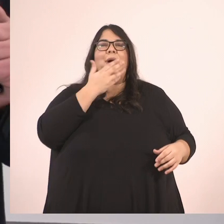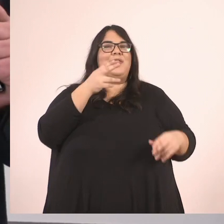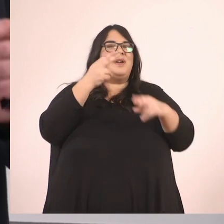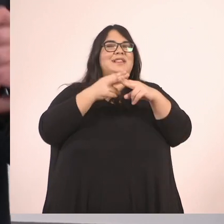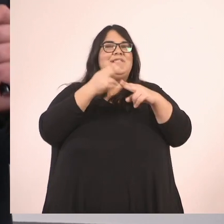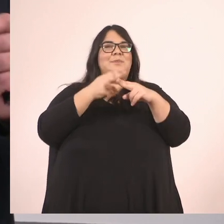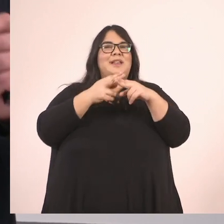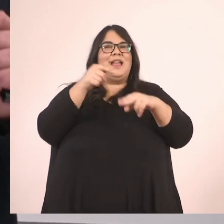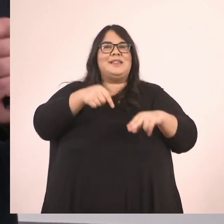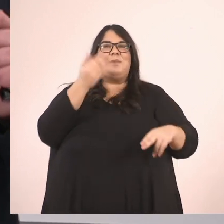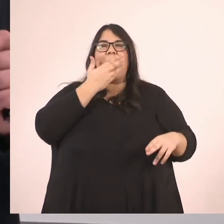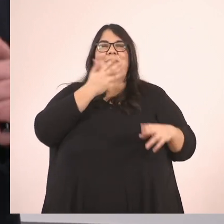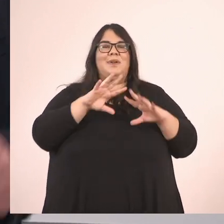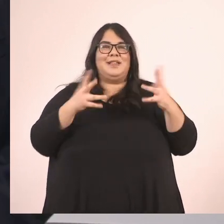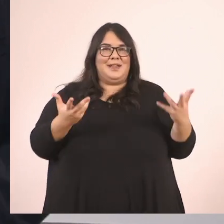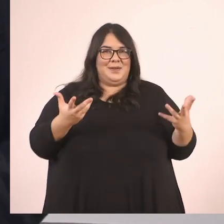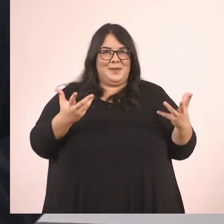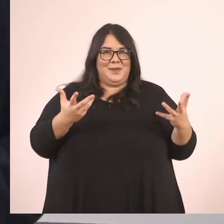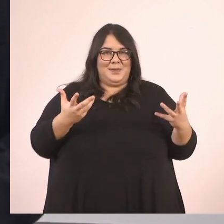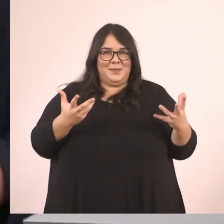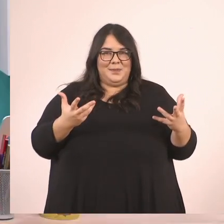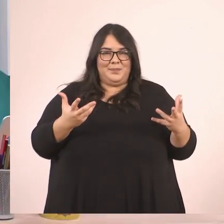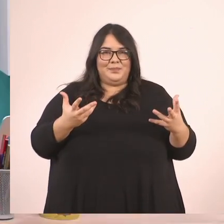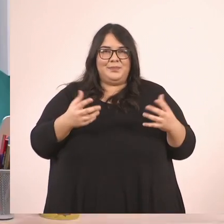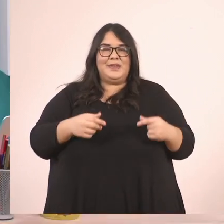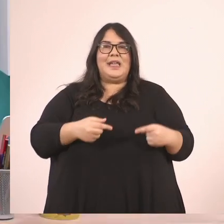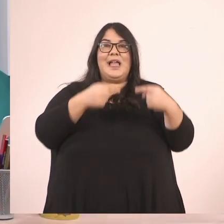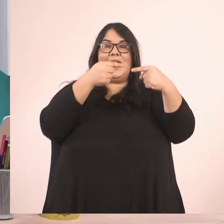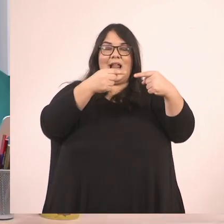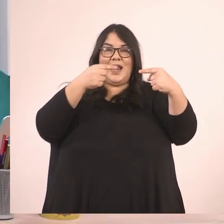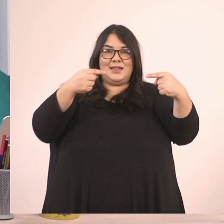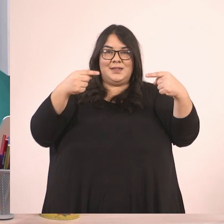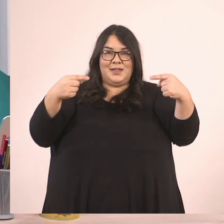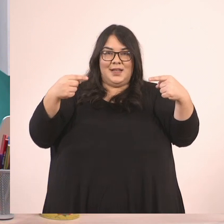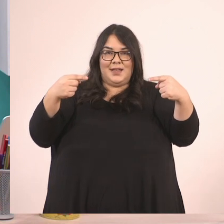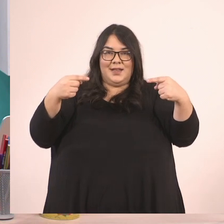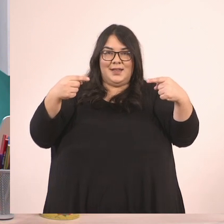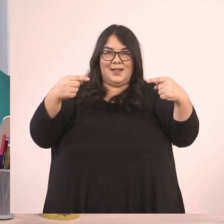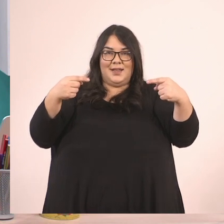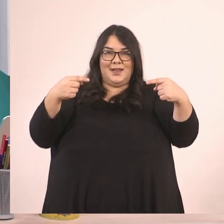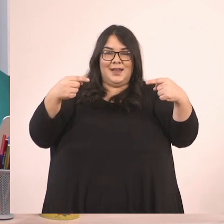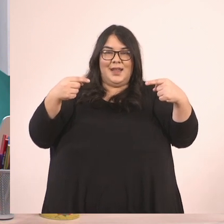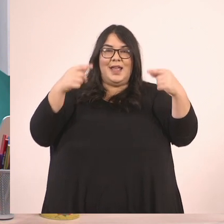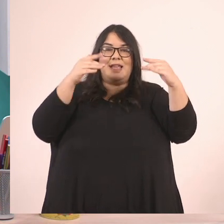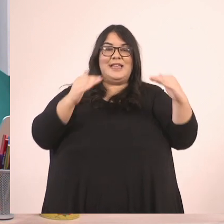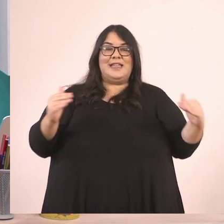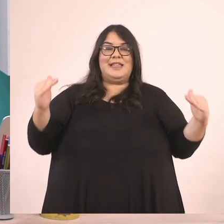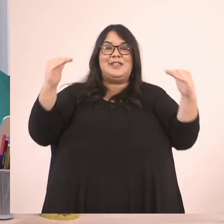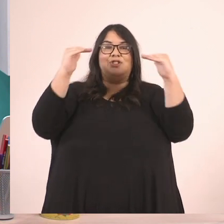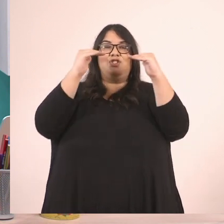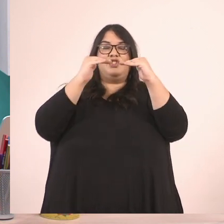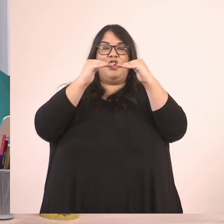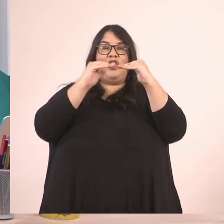σημαντικά σαν πολύ σημαντικά από το σημερινό μάθημα Τα κλάσματα είναι